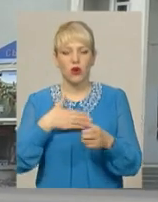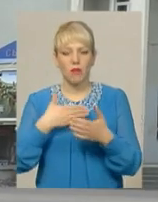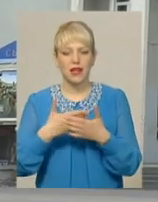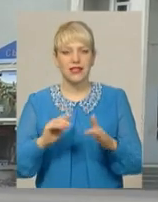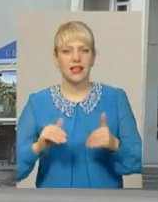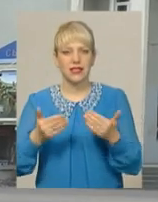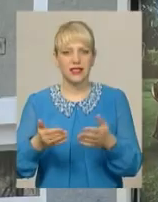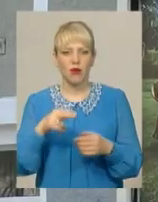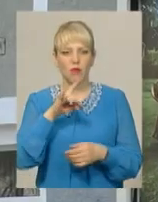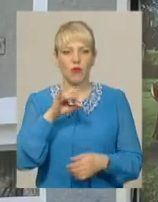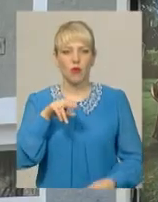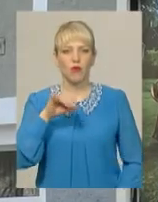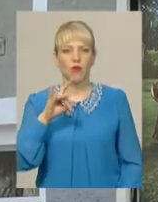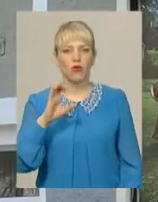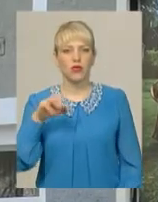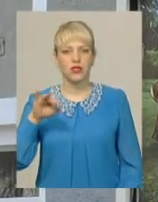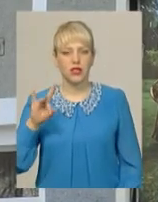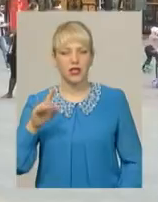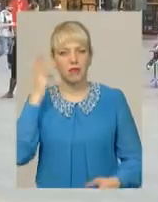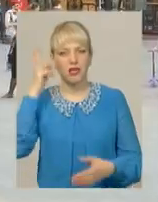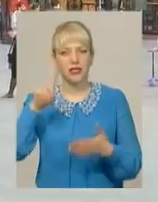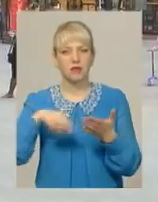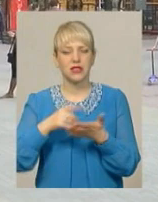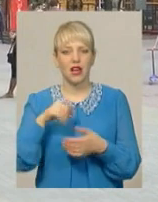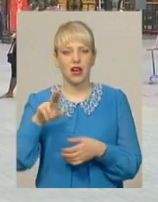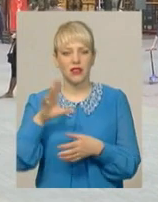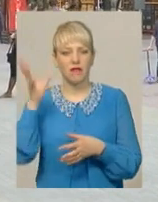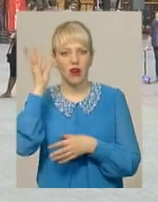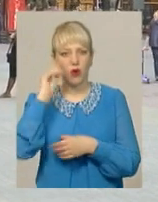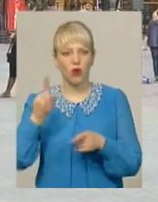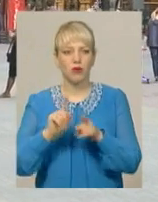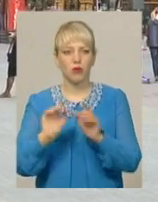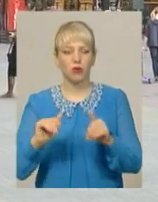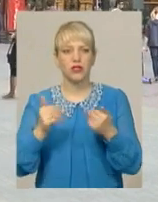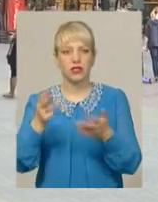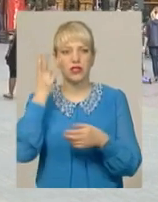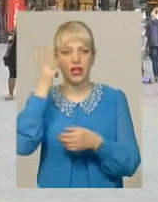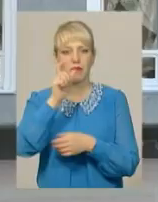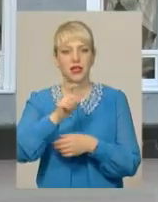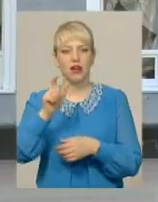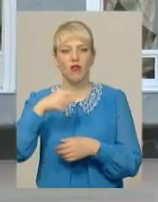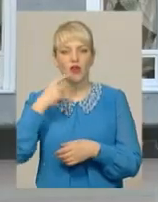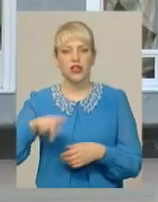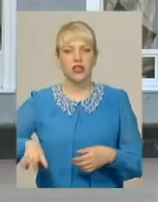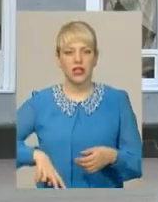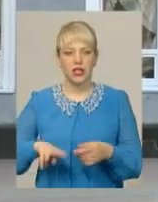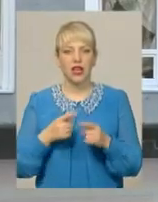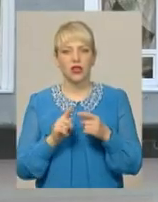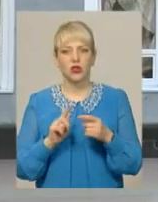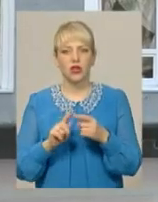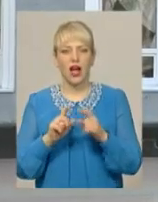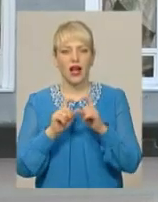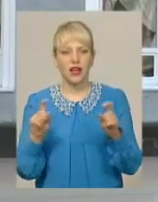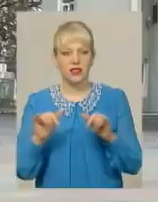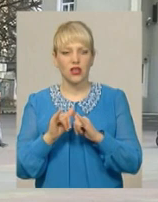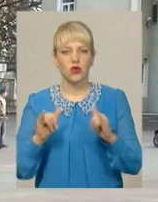Агенція розвитку міста та Хмельницька міська рада. Враховували при цьому і пропозиції хмельничан, каже директорка Агенції розвитку Хмельницького